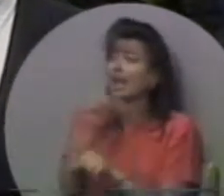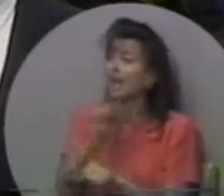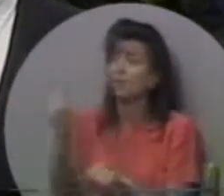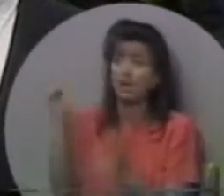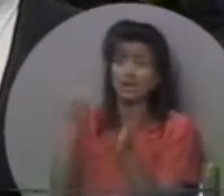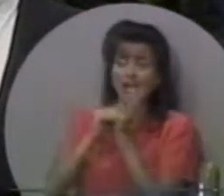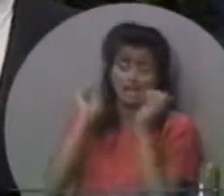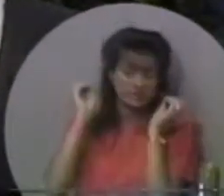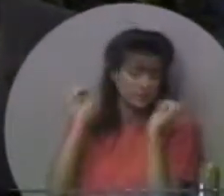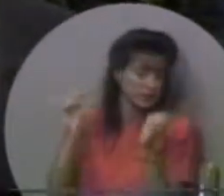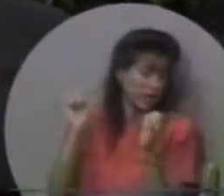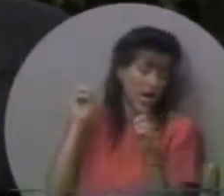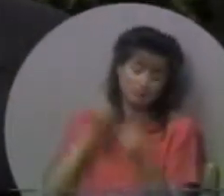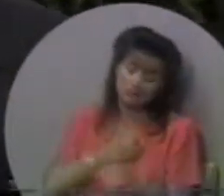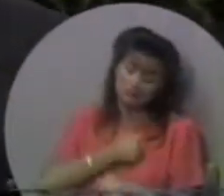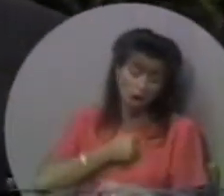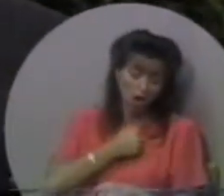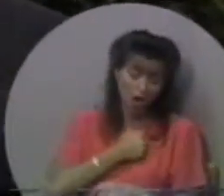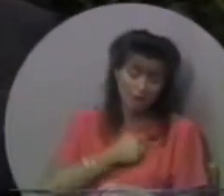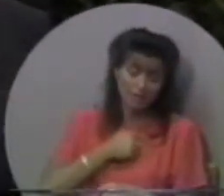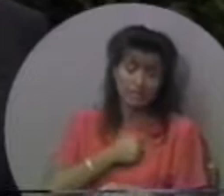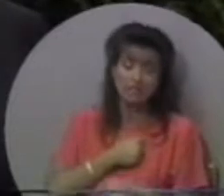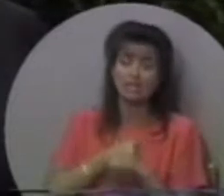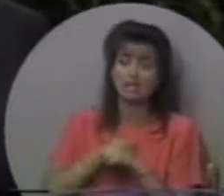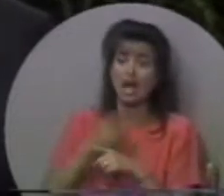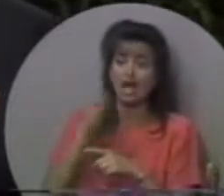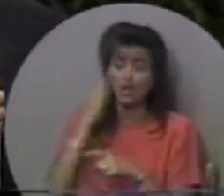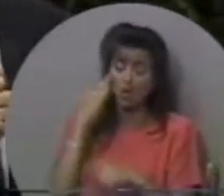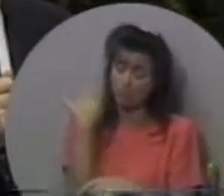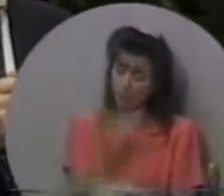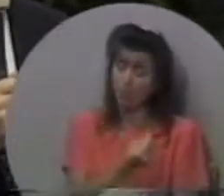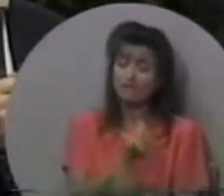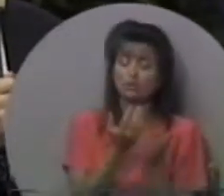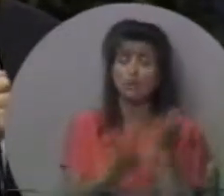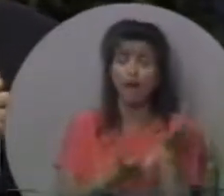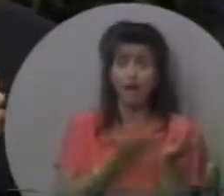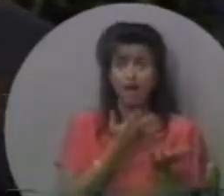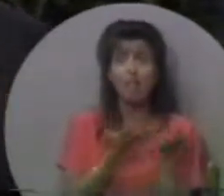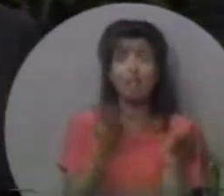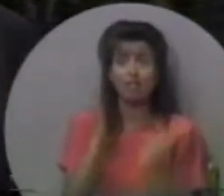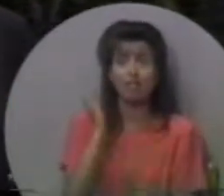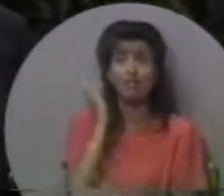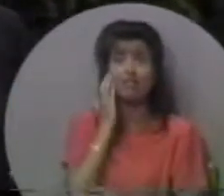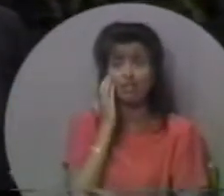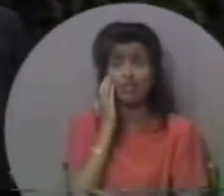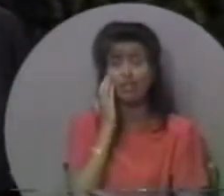І я не можу знести, побачити будь-кого з них ще раз. Я знаю, що я йду до пекла.